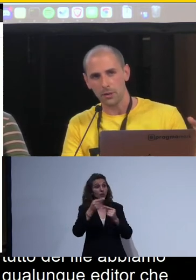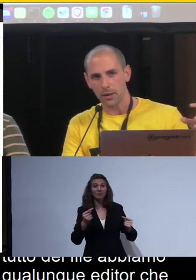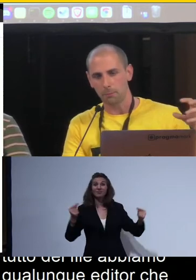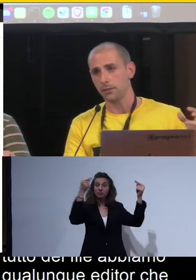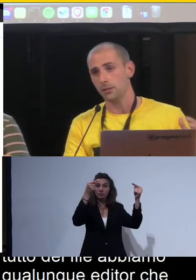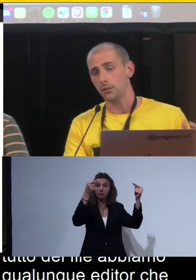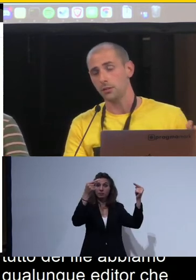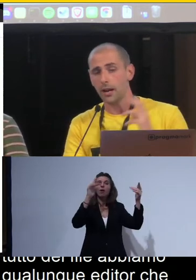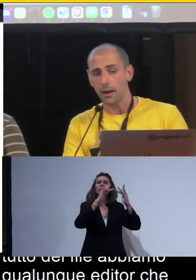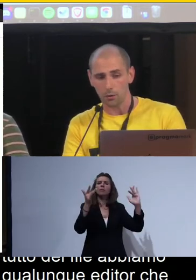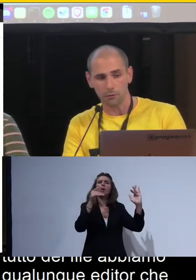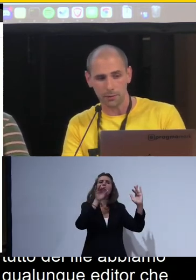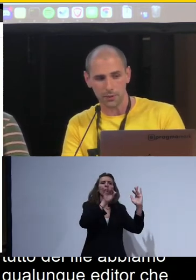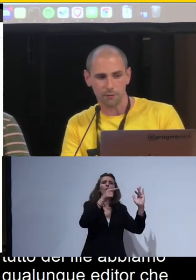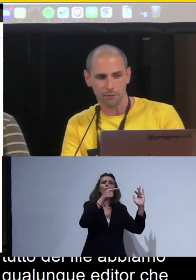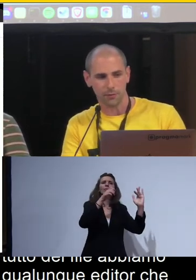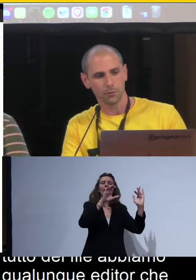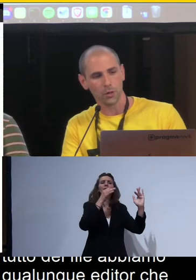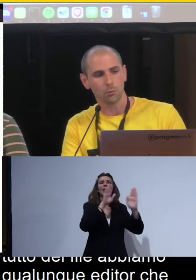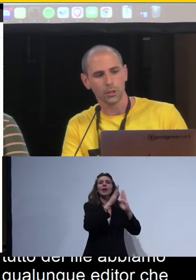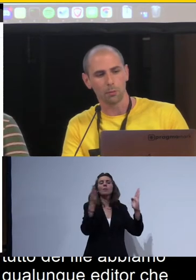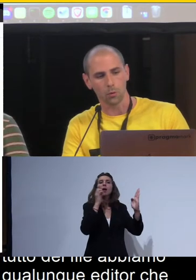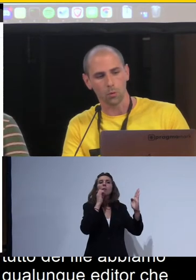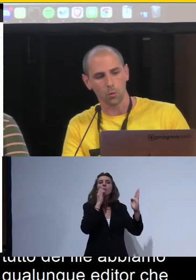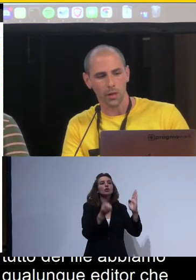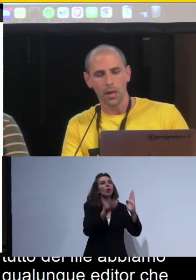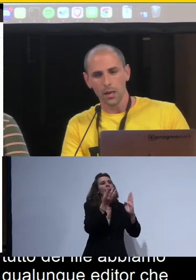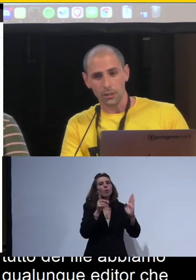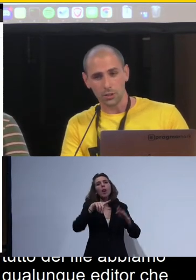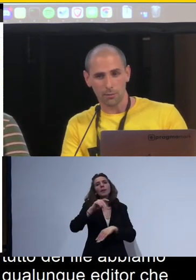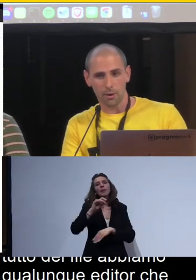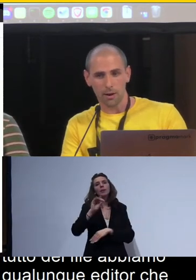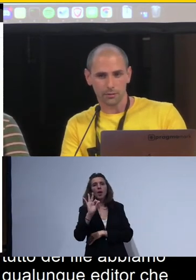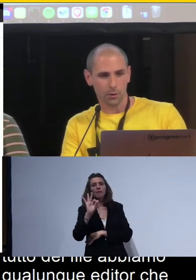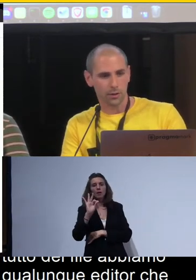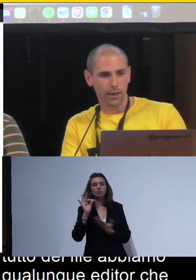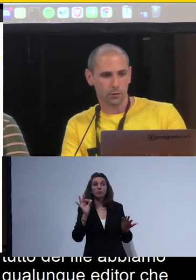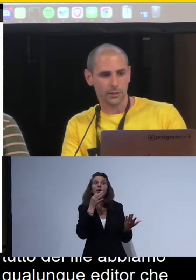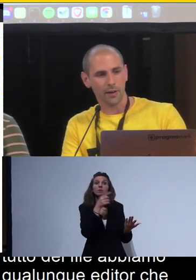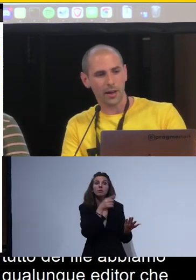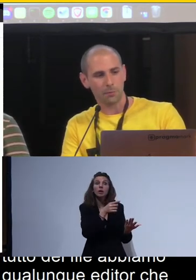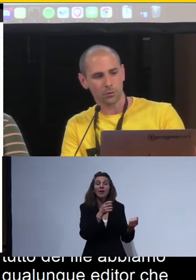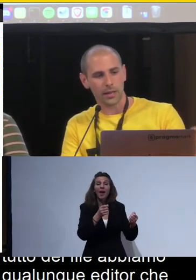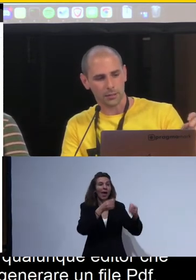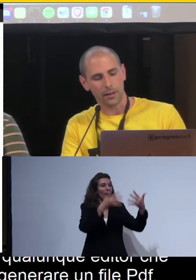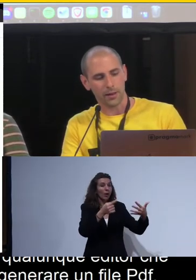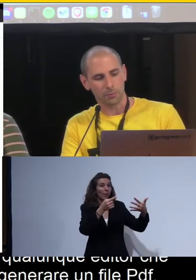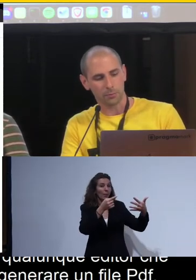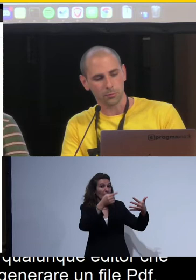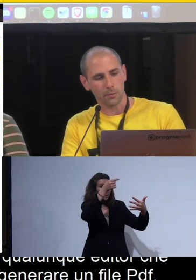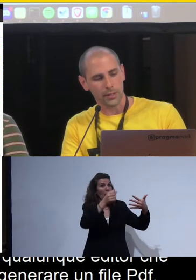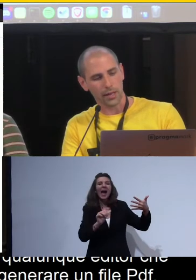libreria di beamer permette di generare un file .pdf. Questo è il motivo per cui in cima in questo elenco vedete file .tech